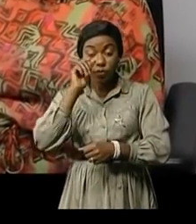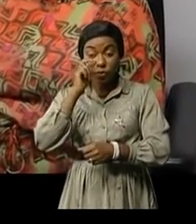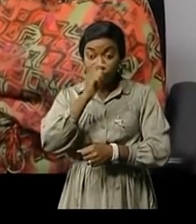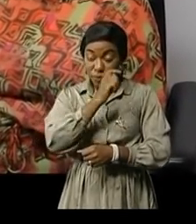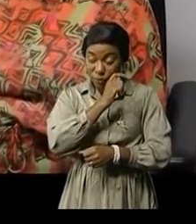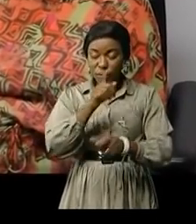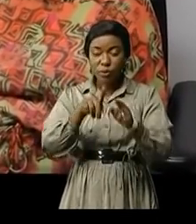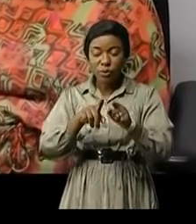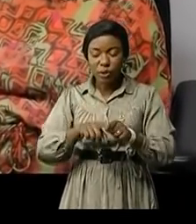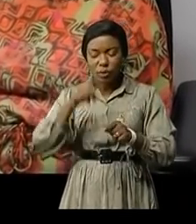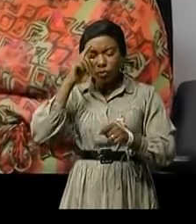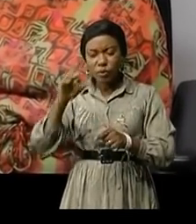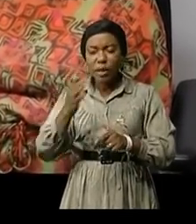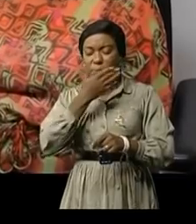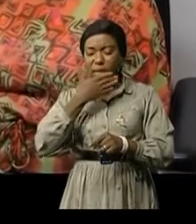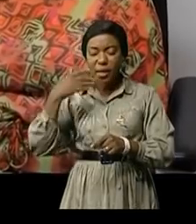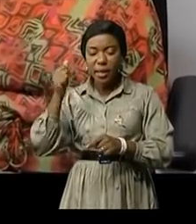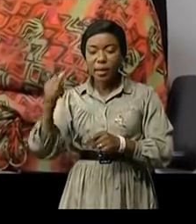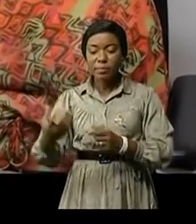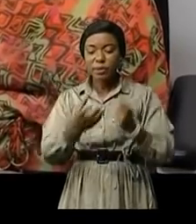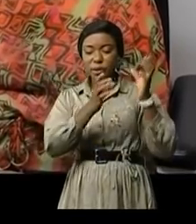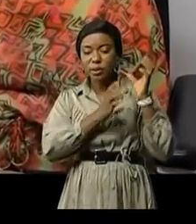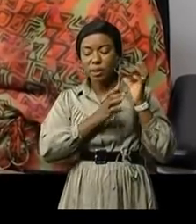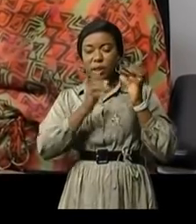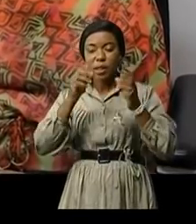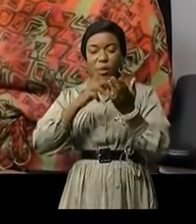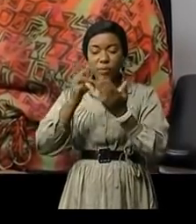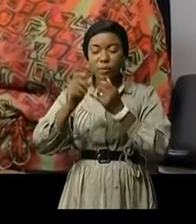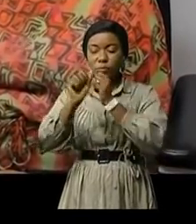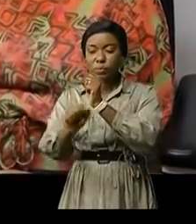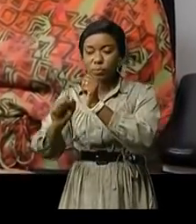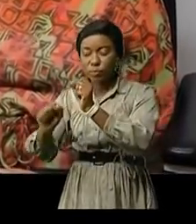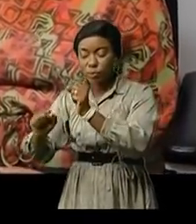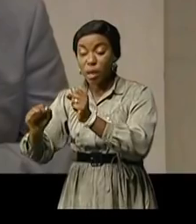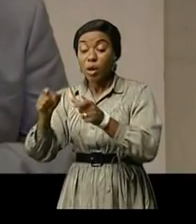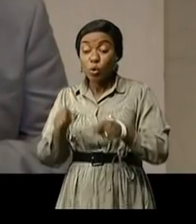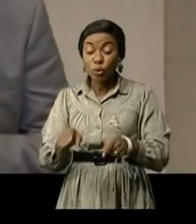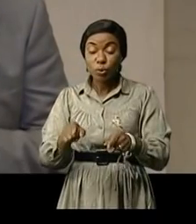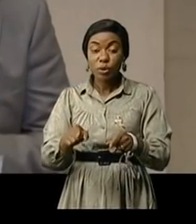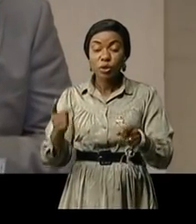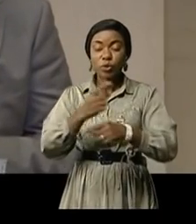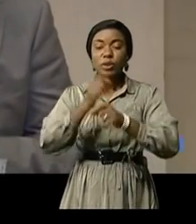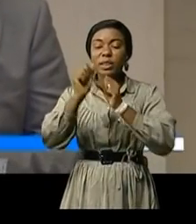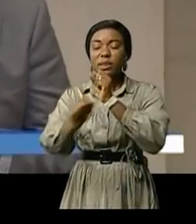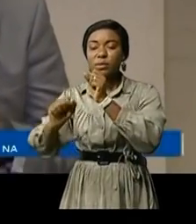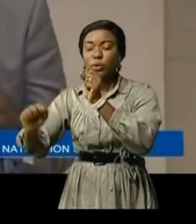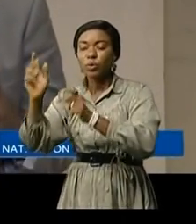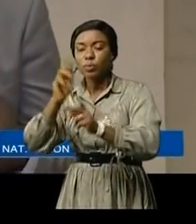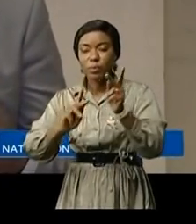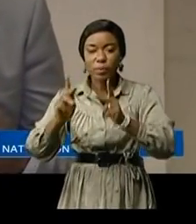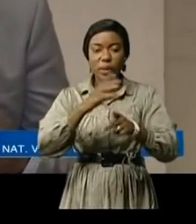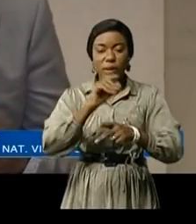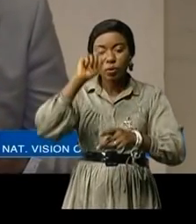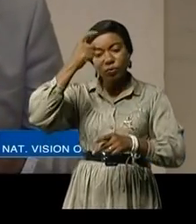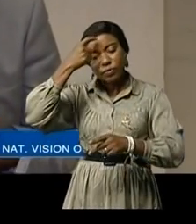charge, ces programmes lancent une vaste campagne de sensibilisation. C'est une journée de sensibilisation au public et au